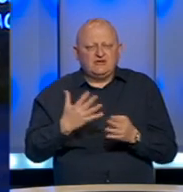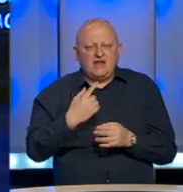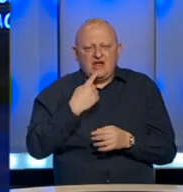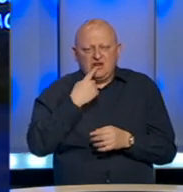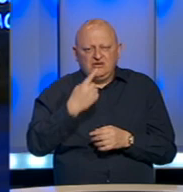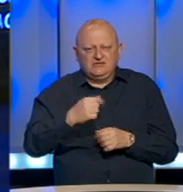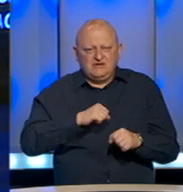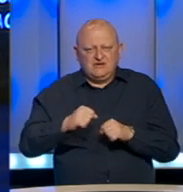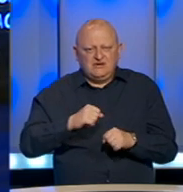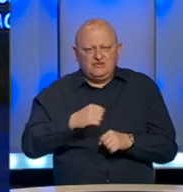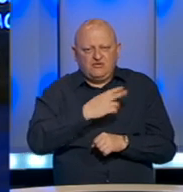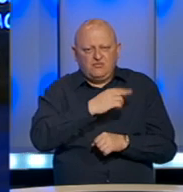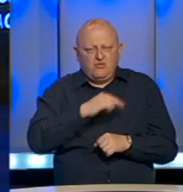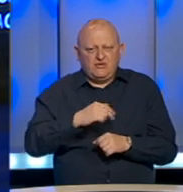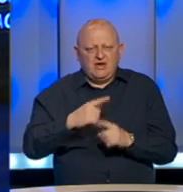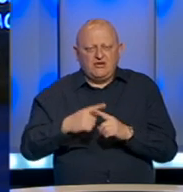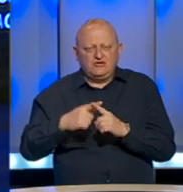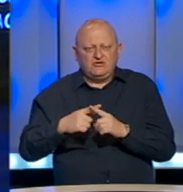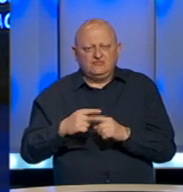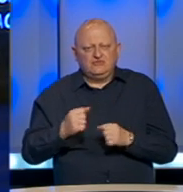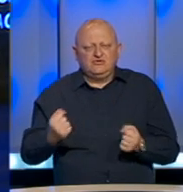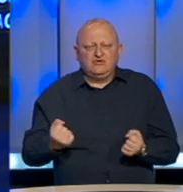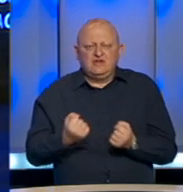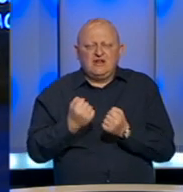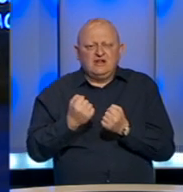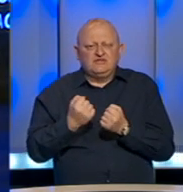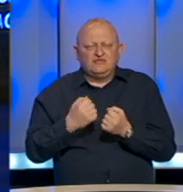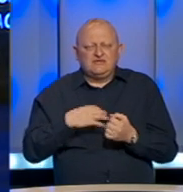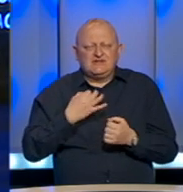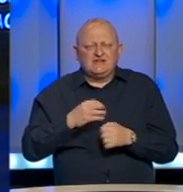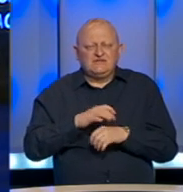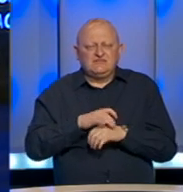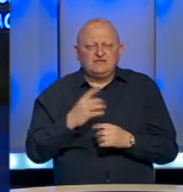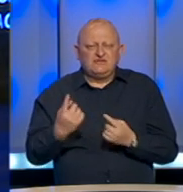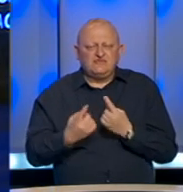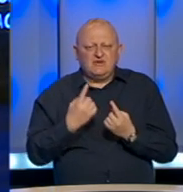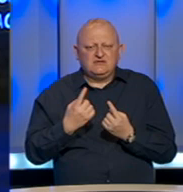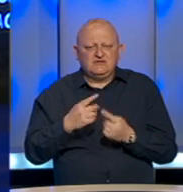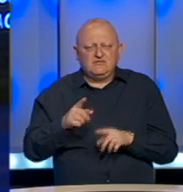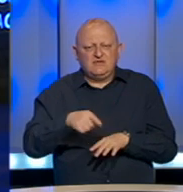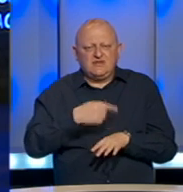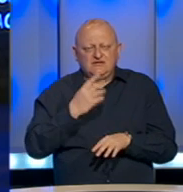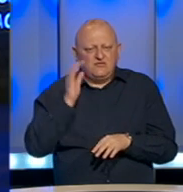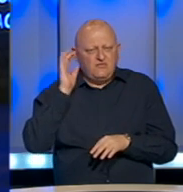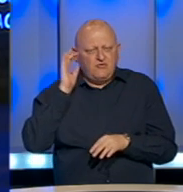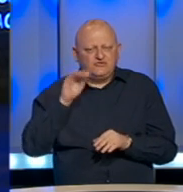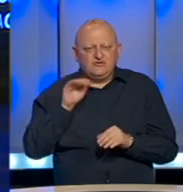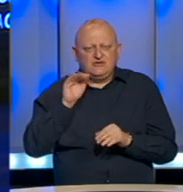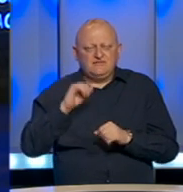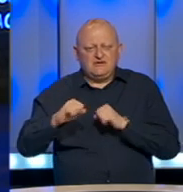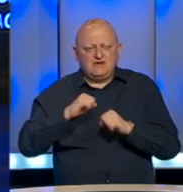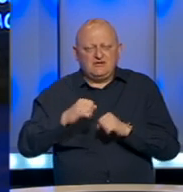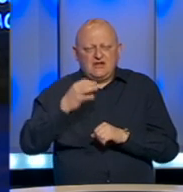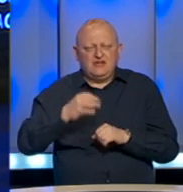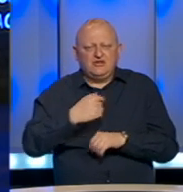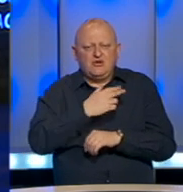kazao, direktor bolnice, Hajrudin Havić bila je u izuzetno teškom zdravstvenom stanju. U nastavku pradlažem da poslušamo izjave direktora